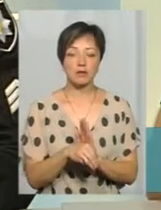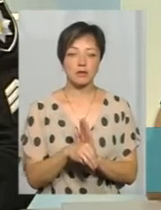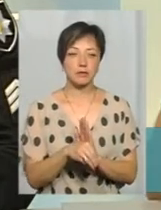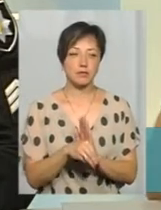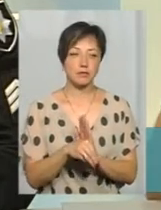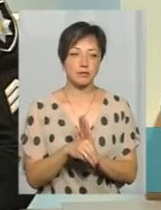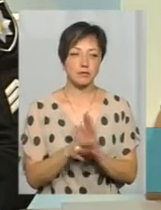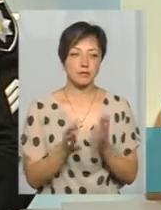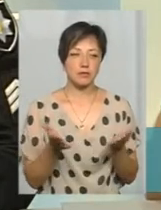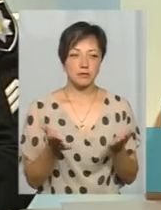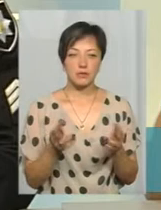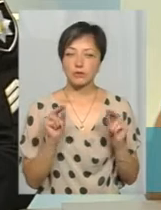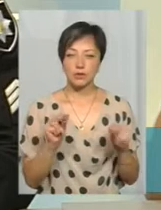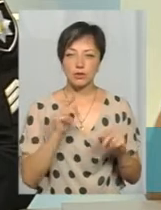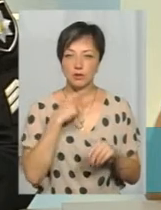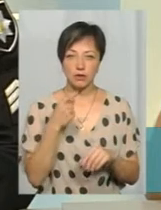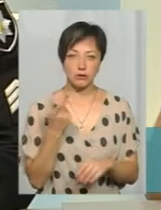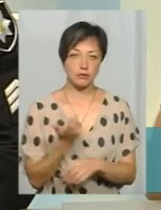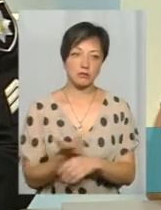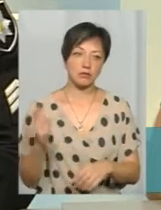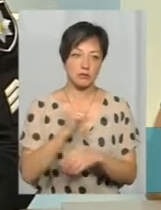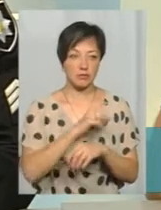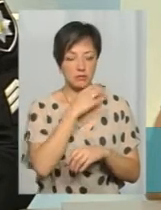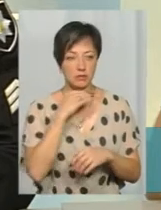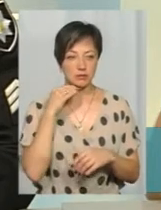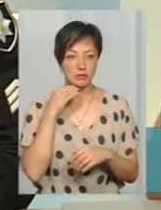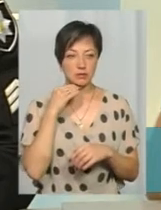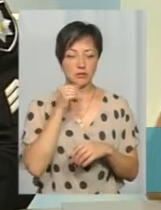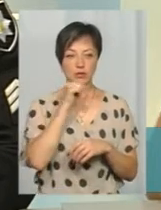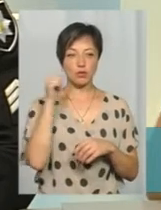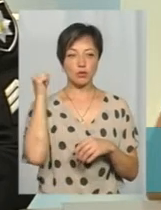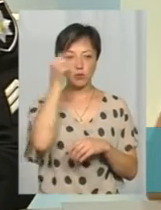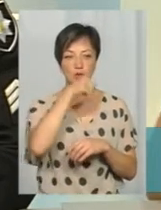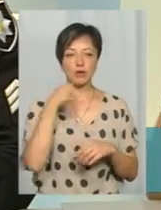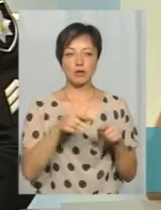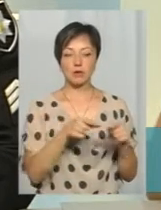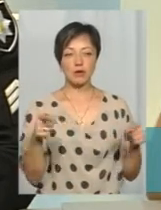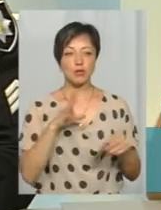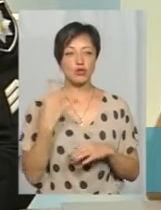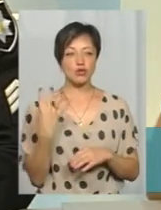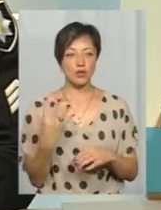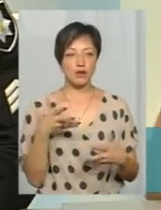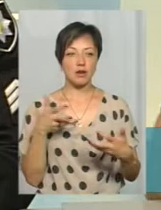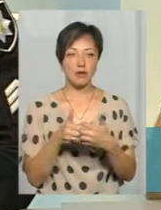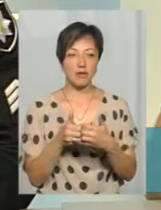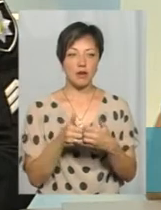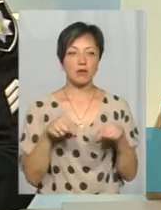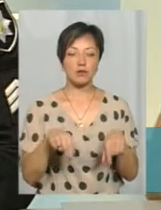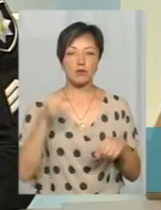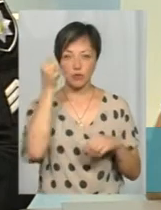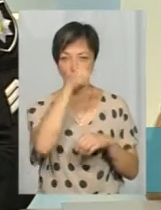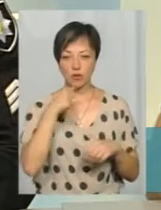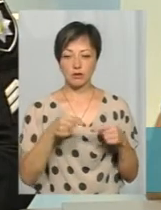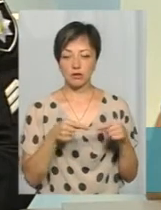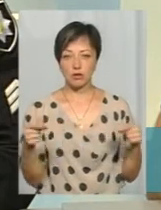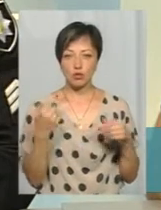чесно кажучи, зашкалює, оскільки в минулому році за даний період було, до прикладу, 4 дорожньо-транспортних пригоди, в цьому періоді